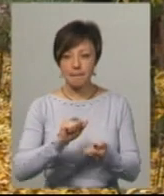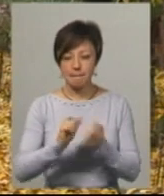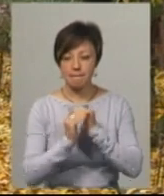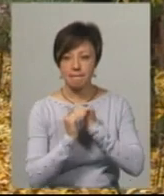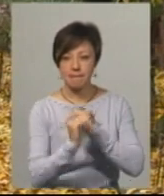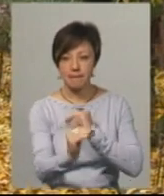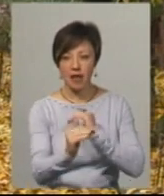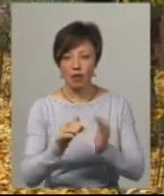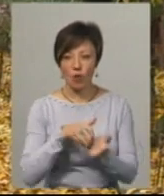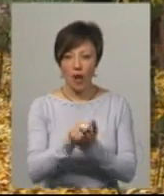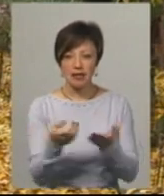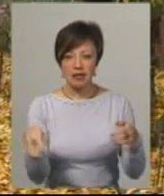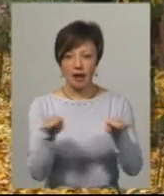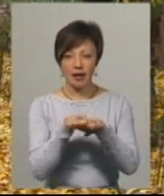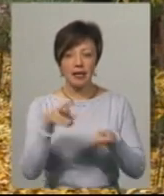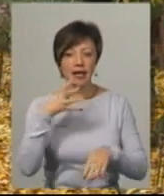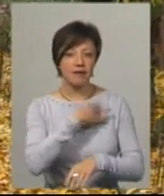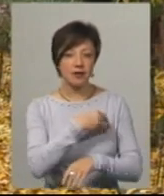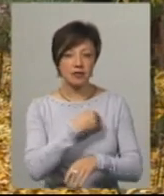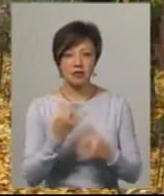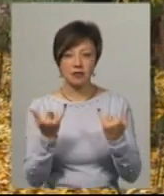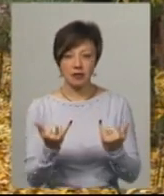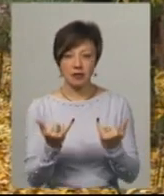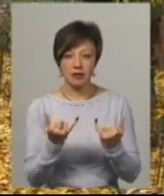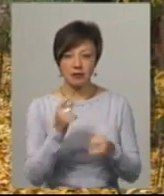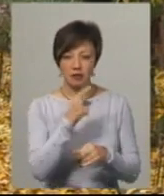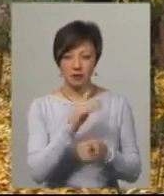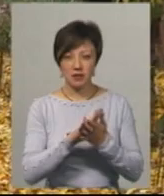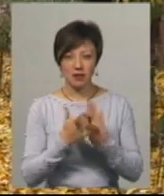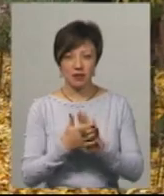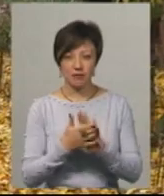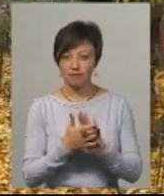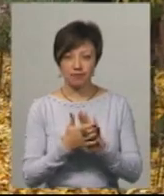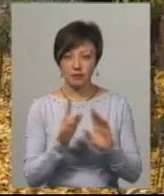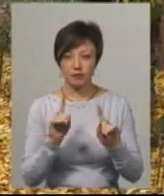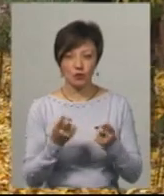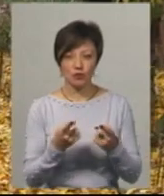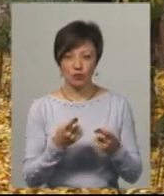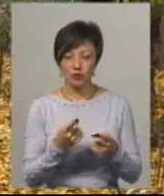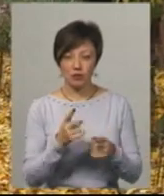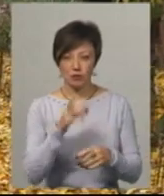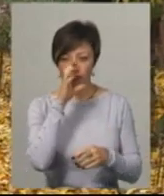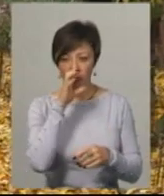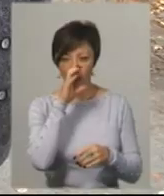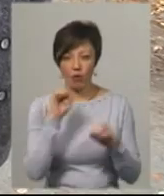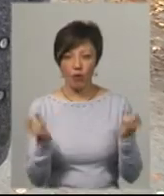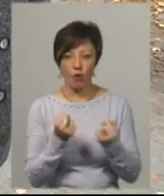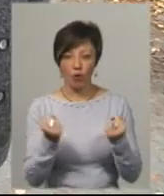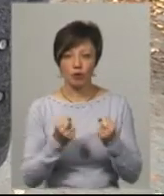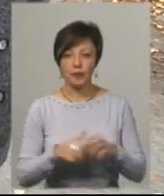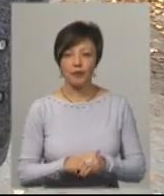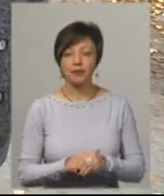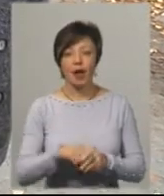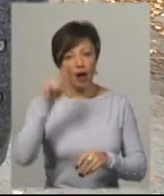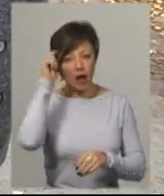закритий у нас в занадиваному стані, у Львові, дуже плачевний, там дуже холодно. Владислав